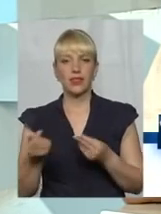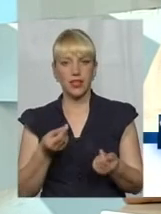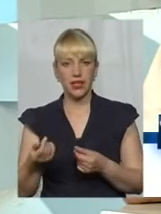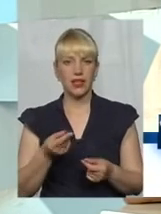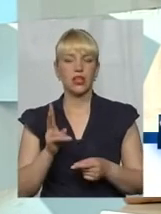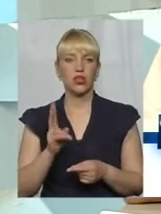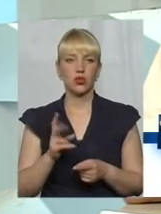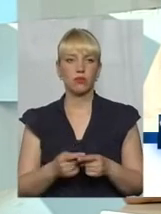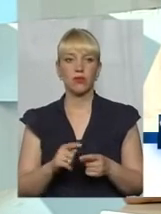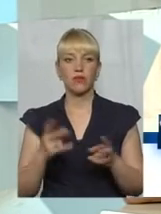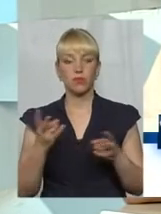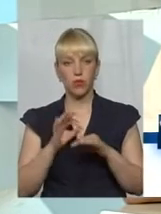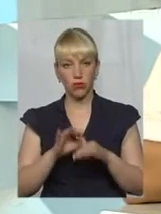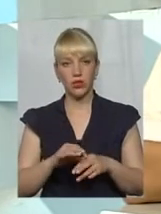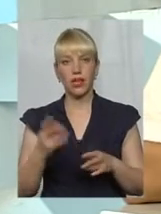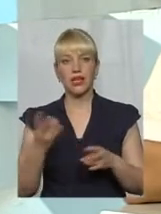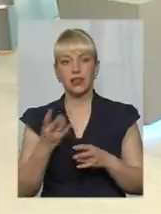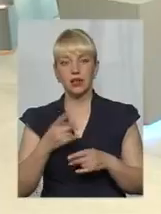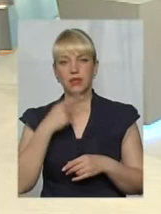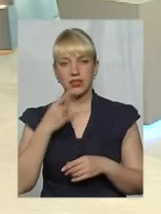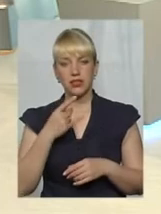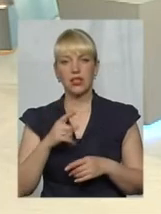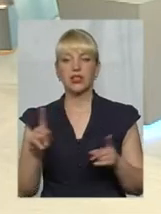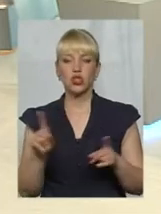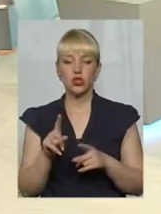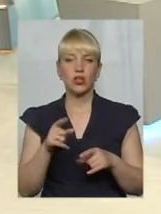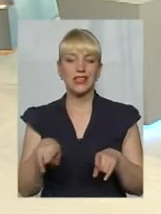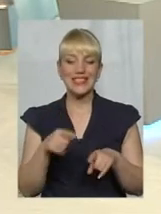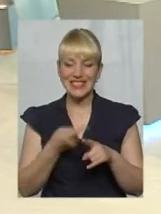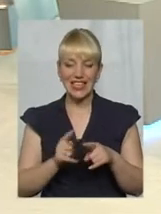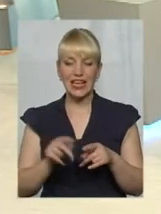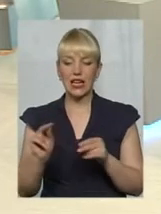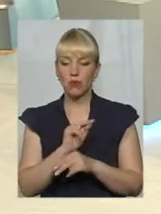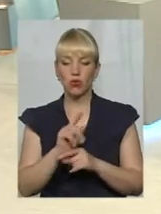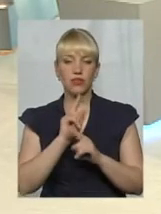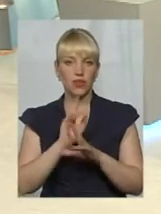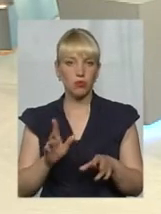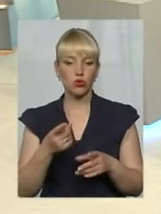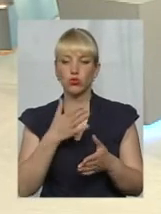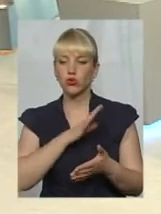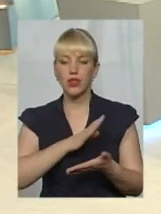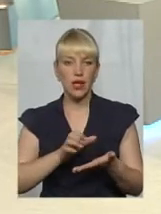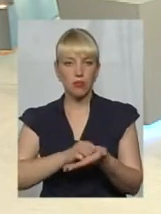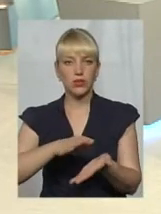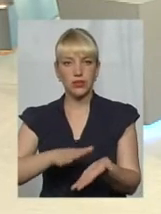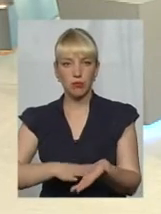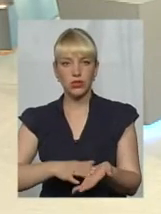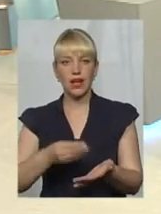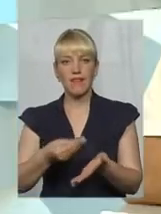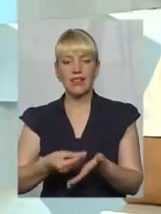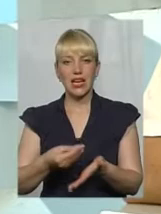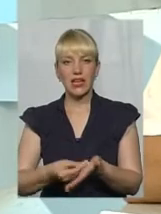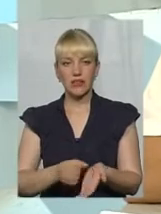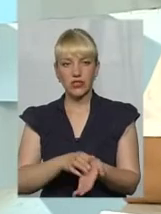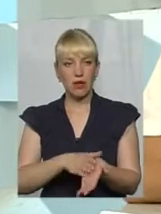проводити. Тобто слід сказати, що, мабуть, цих ремонтів то й не буде. Того, що не було закладено в тариф, не було